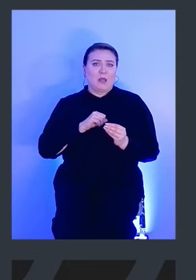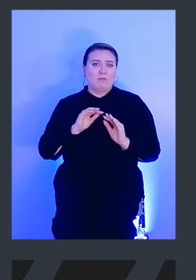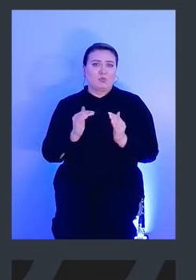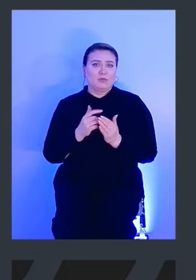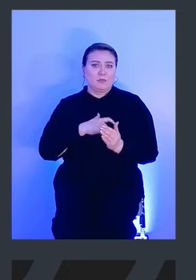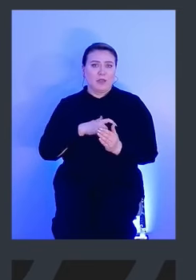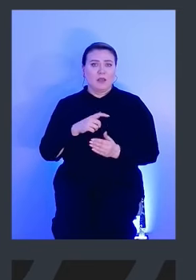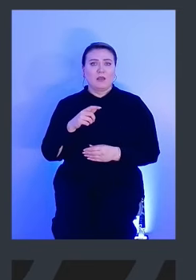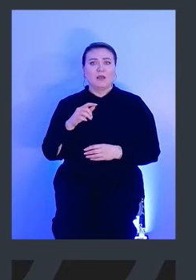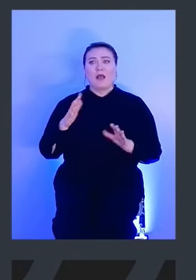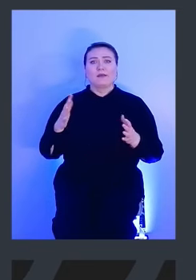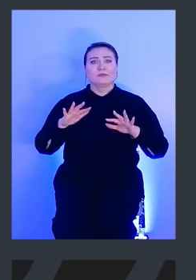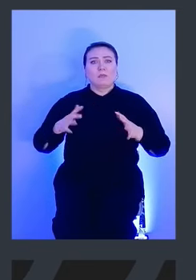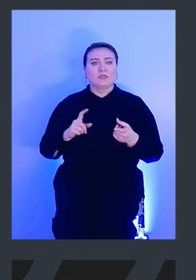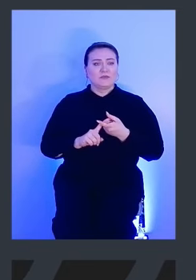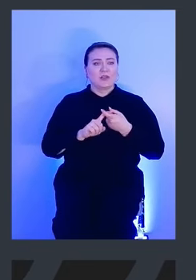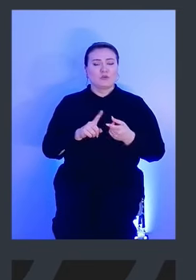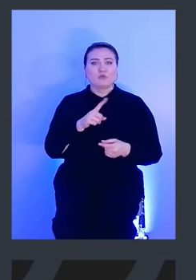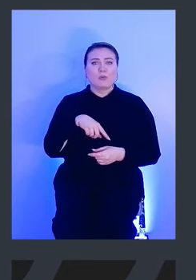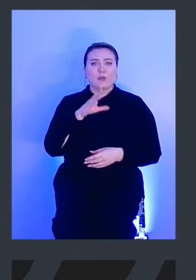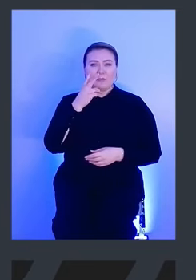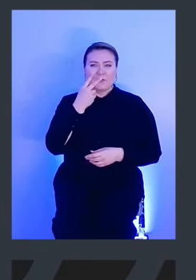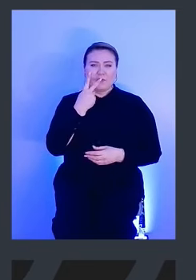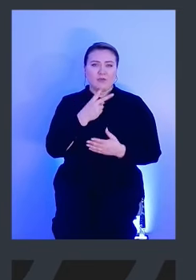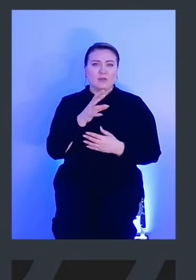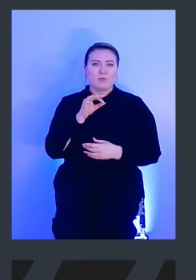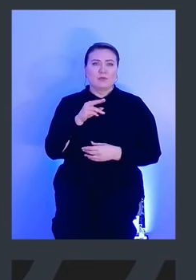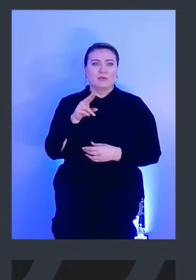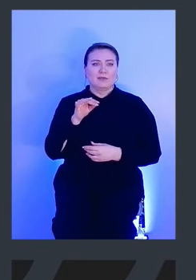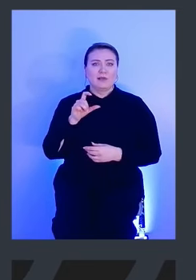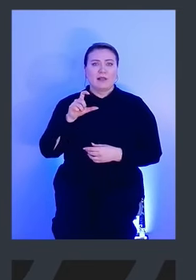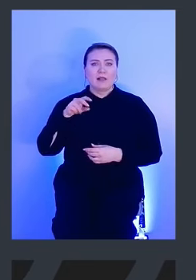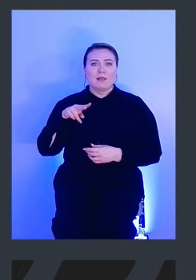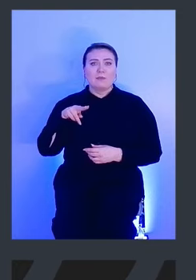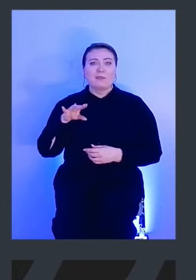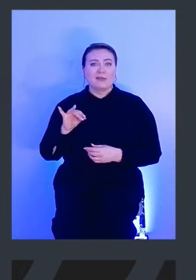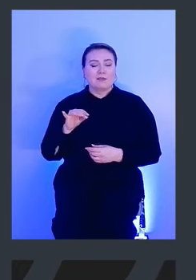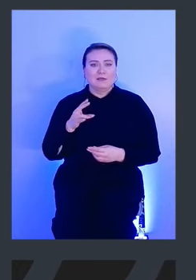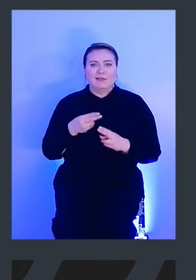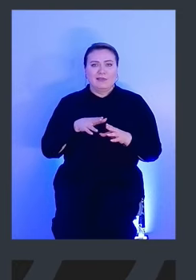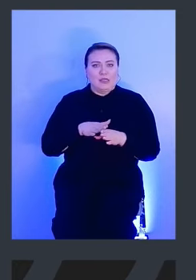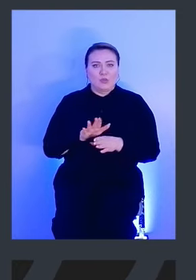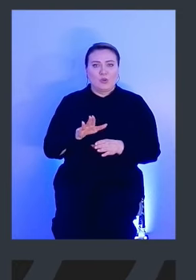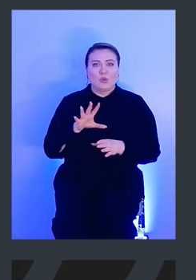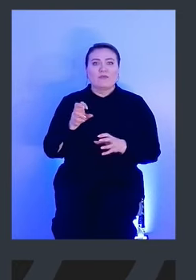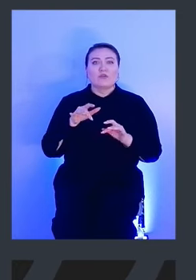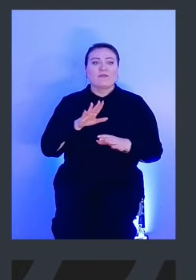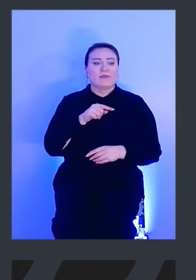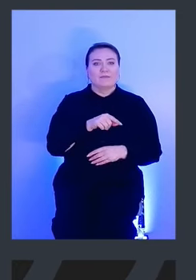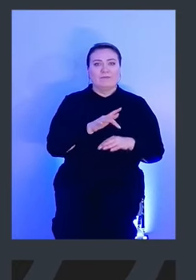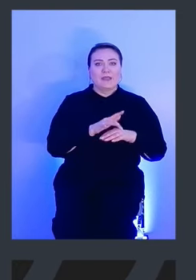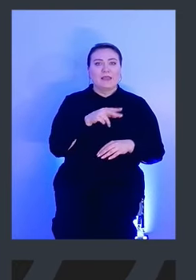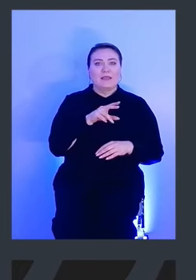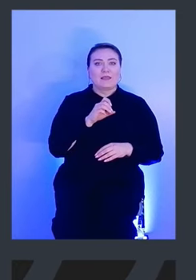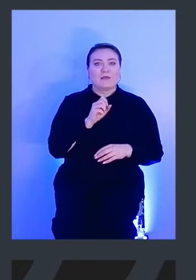событий, связанных с тем, что мы привыкли от DLP видеть, оно не реализует. Но все дело в детектах. И, например,